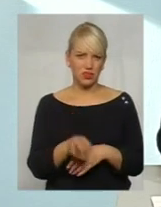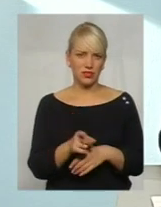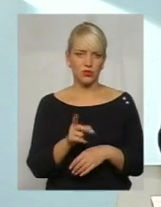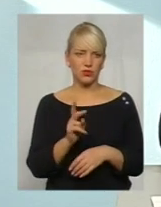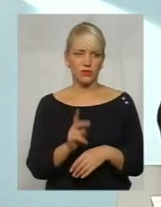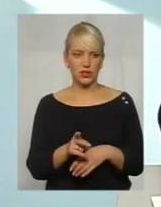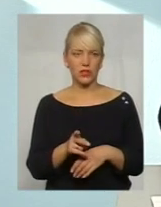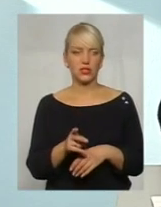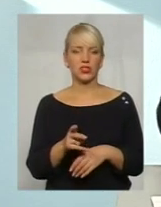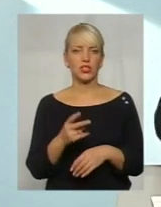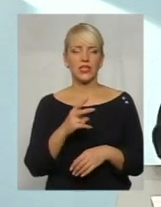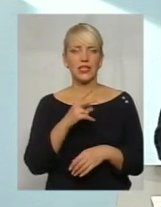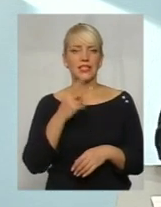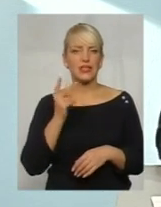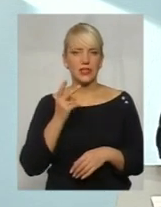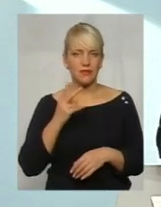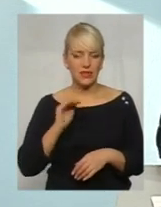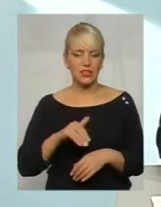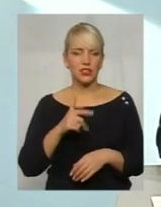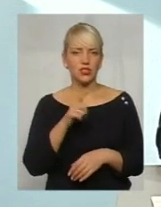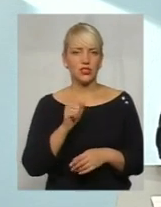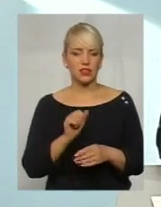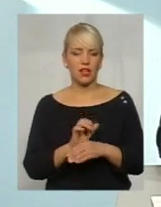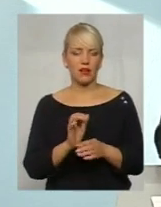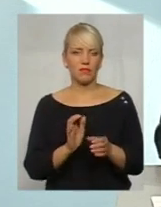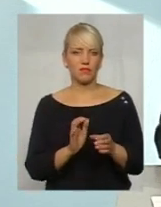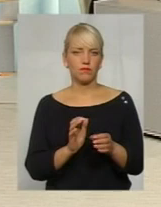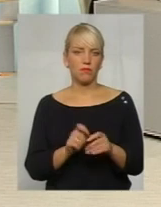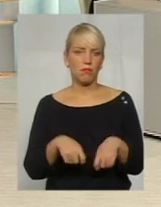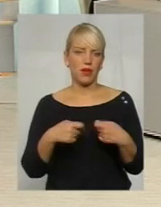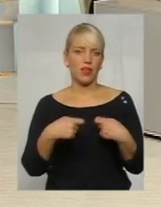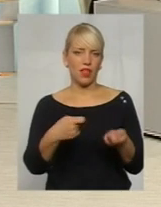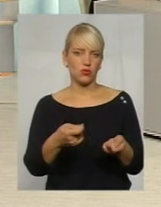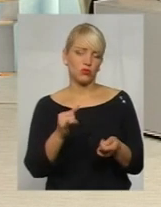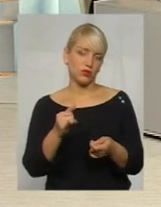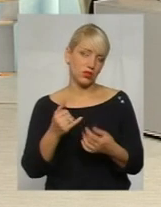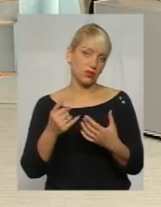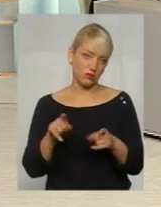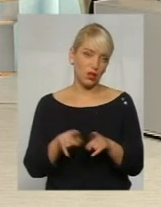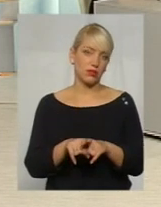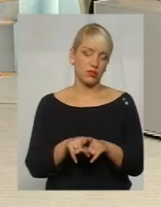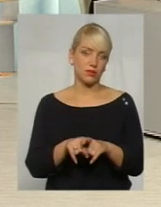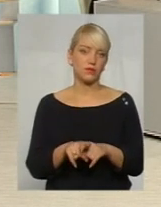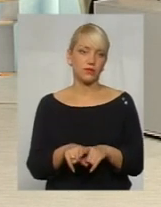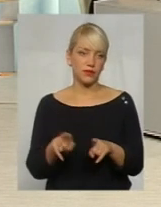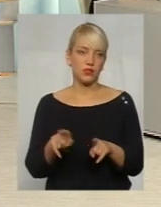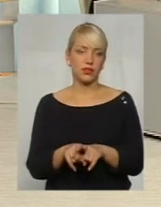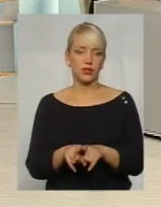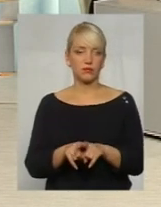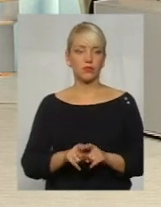гривень за доставку посилки, передачі, і все, і так, такими шляхом